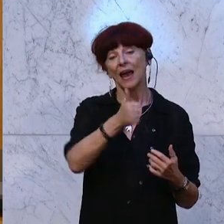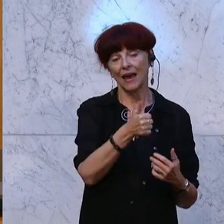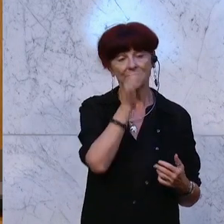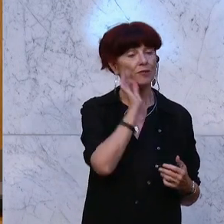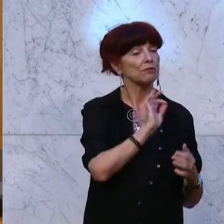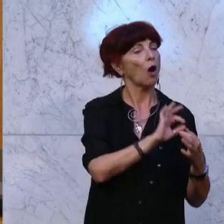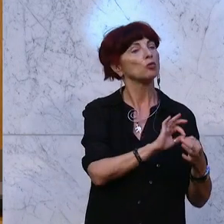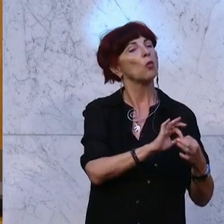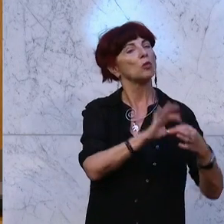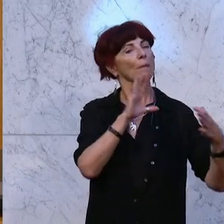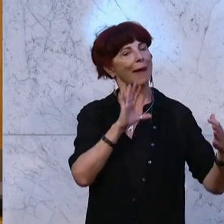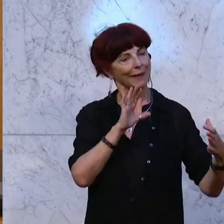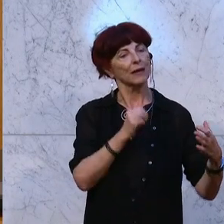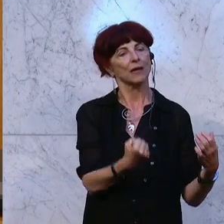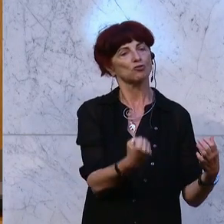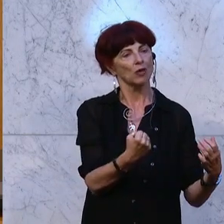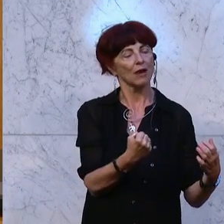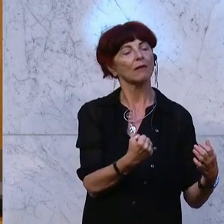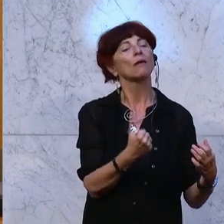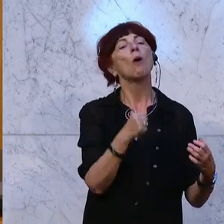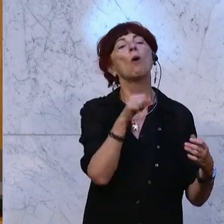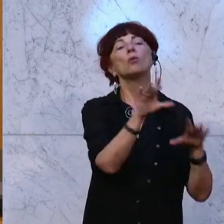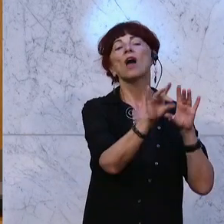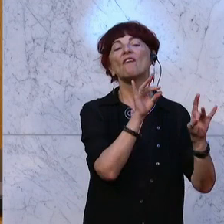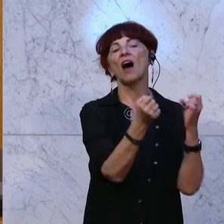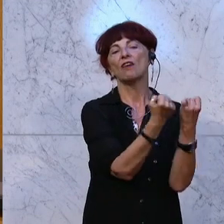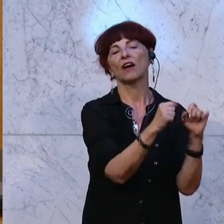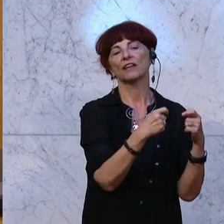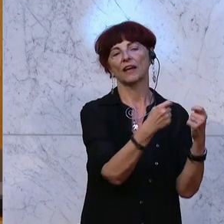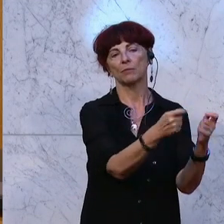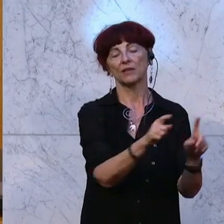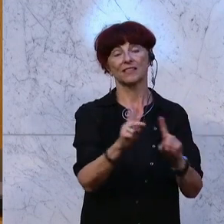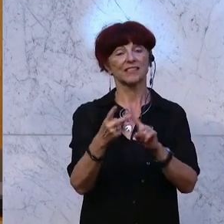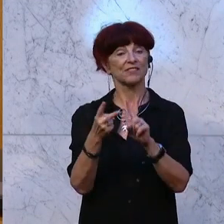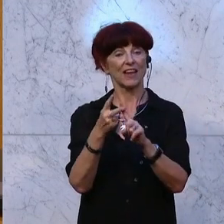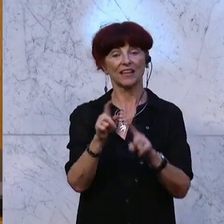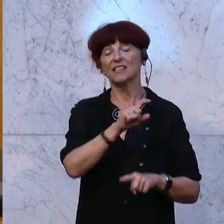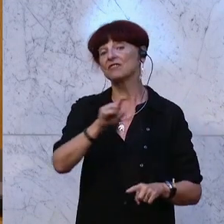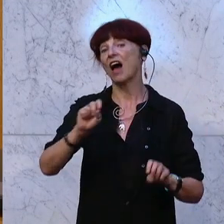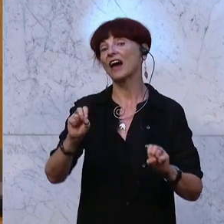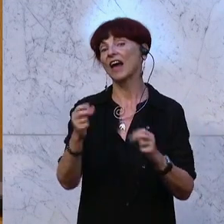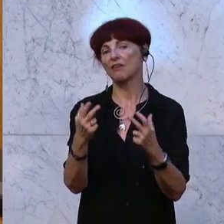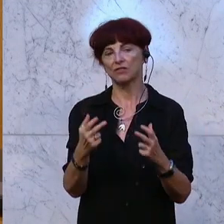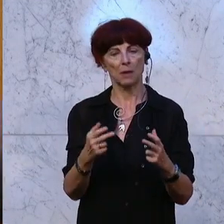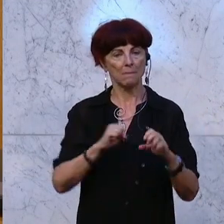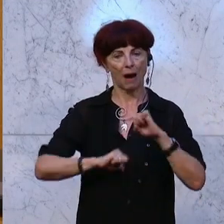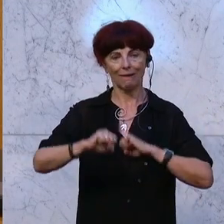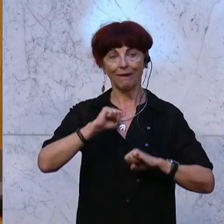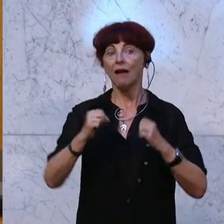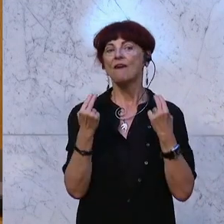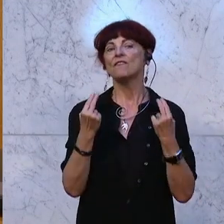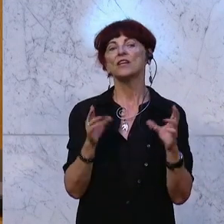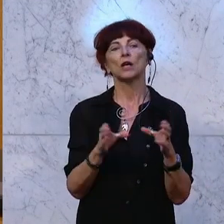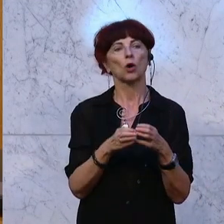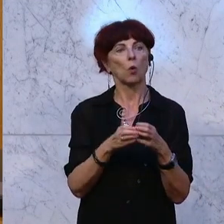stärken und ihnen tatsächlich Wahlfreiheit zu ermöglichen. Zweitens im Kampf gegen den Fachkräftemangel eine wichtige Gruppe, nämlich die Frauen zu